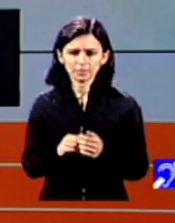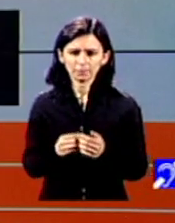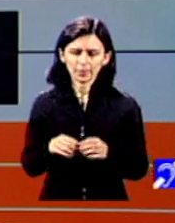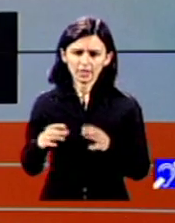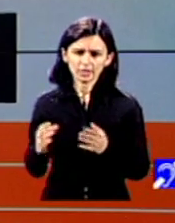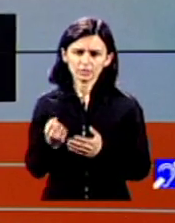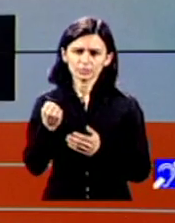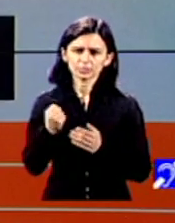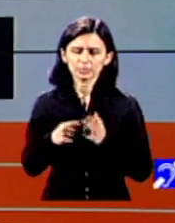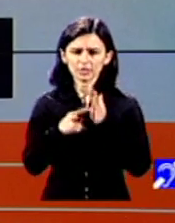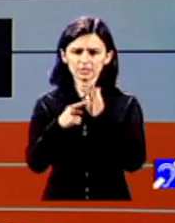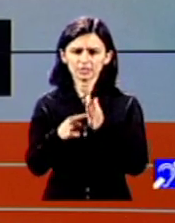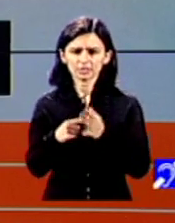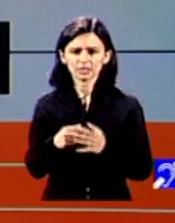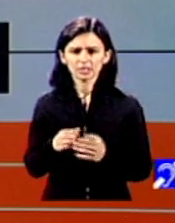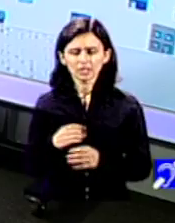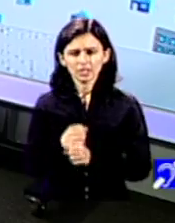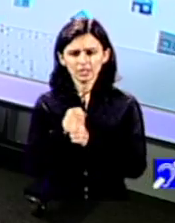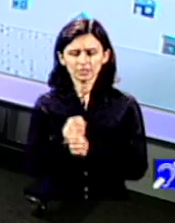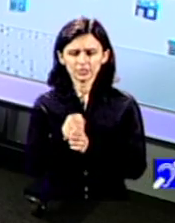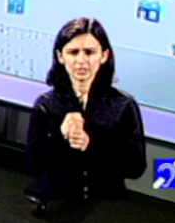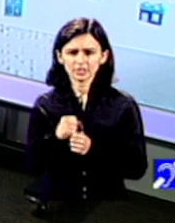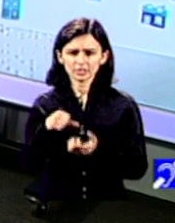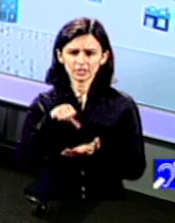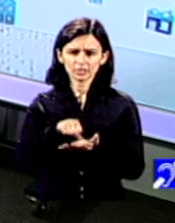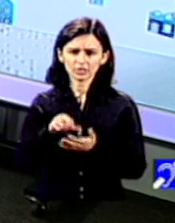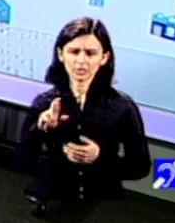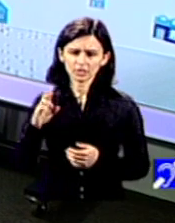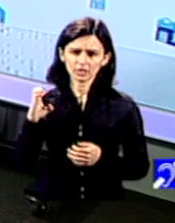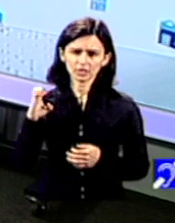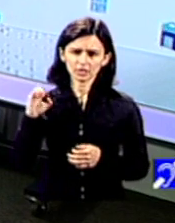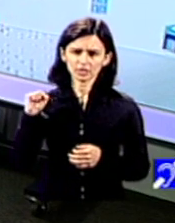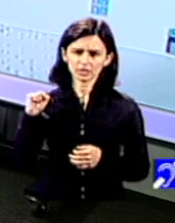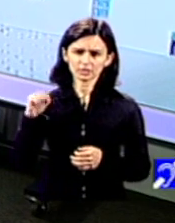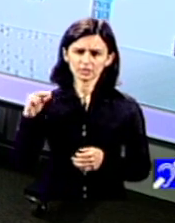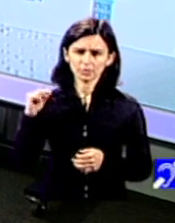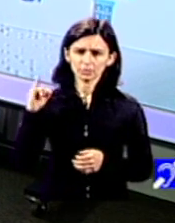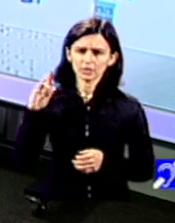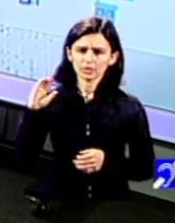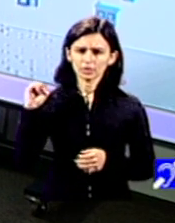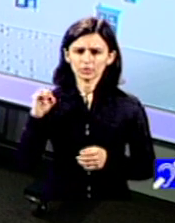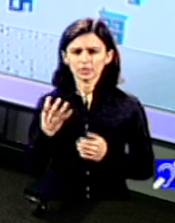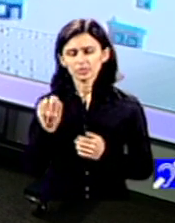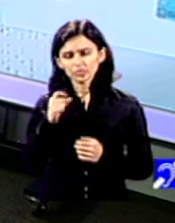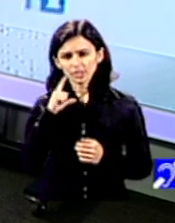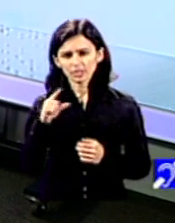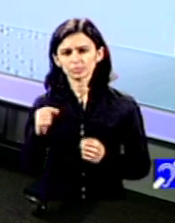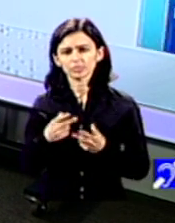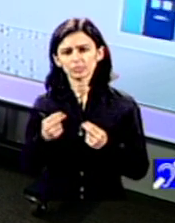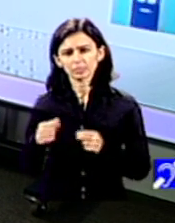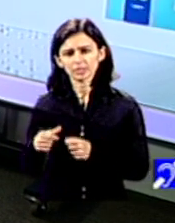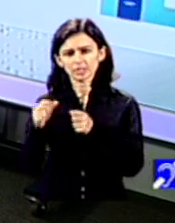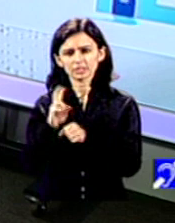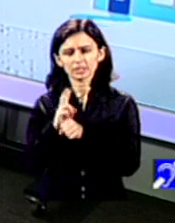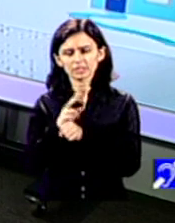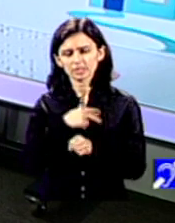folosite înspre înființarea centrelor de tip respiro ce răspund majoritatea de GSPC-urilor din țară nu am